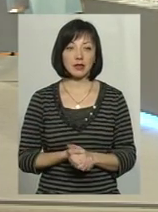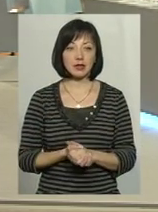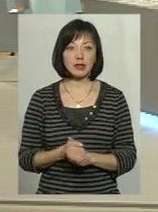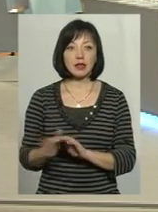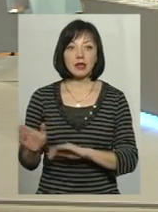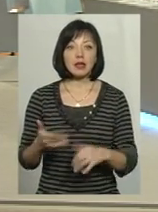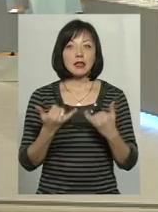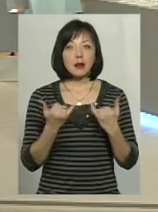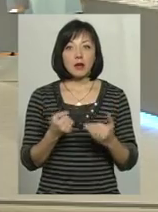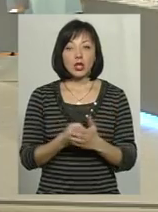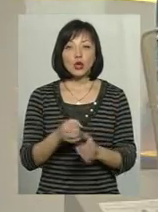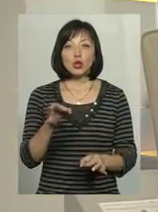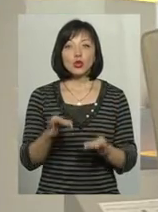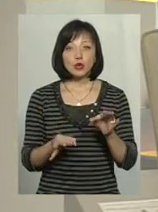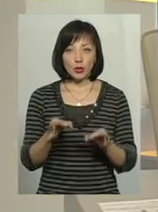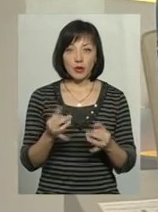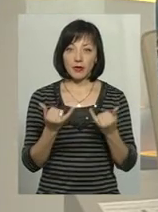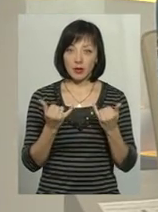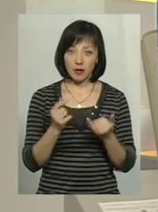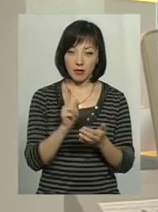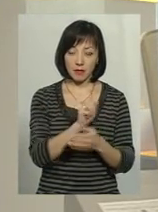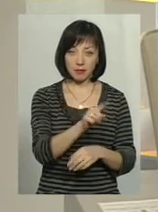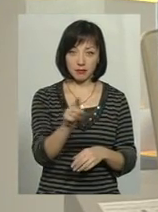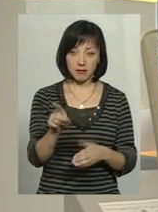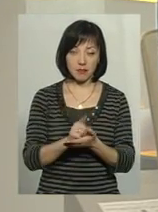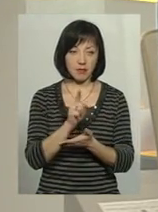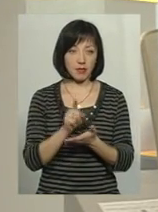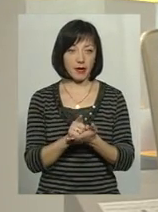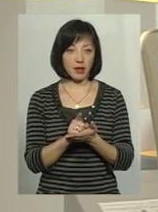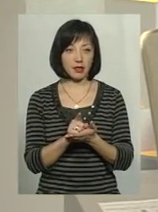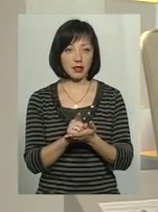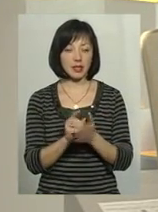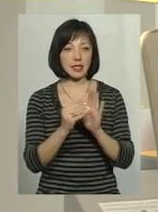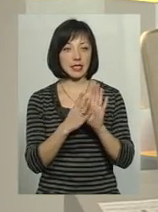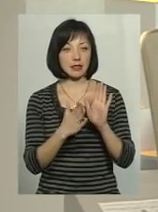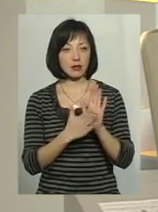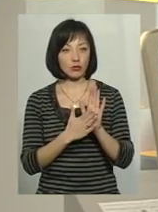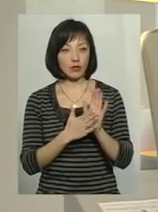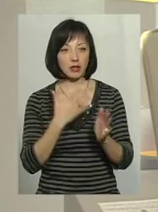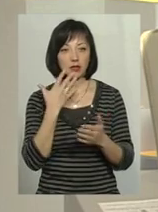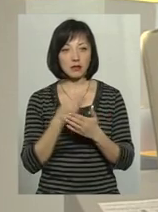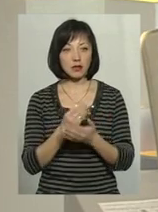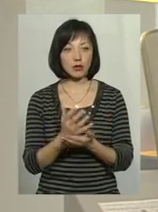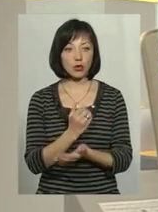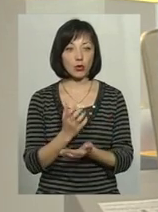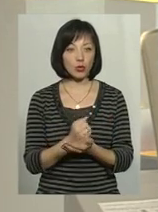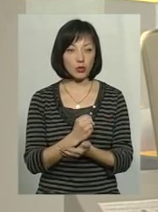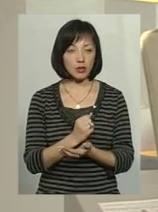суддів. Вони теж мали декларувати свої доходи.